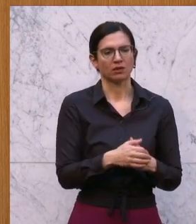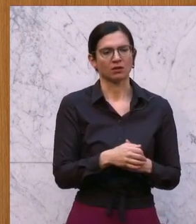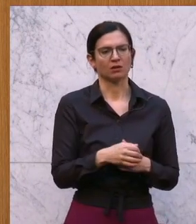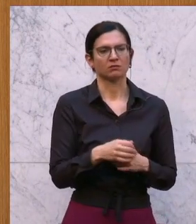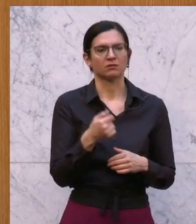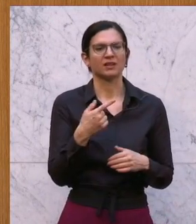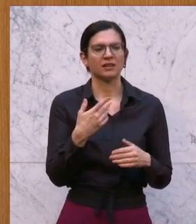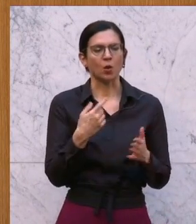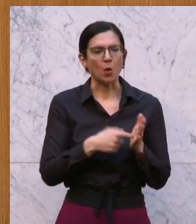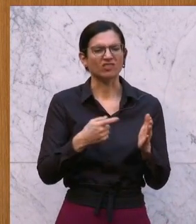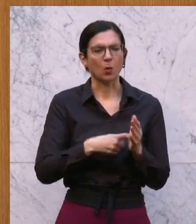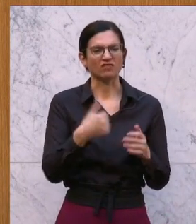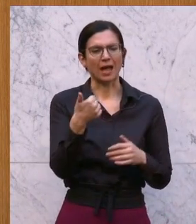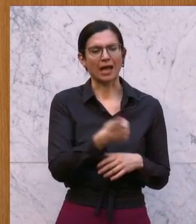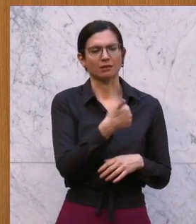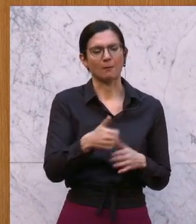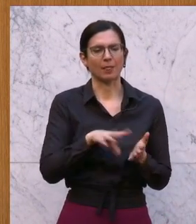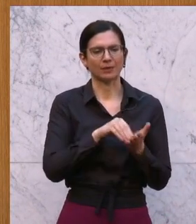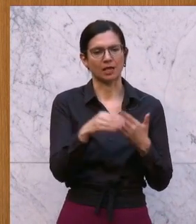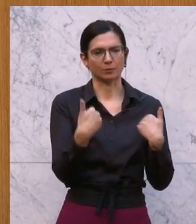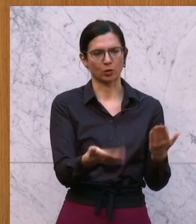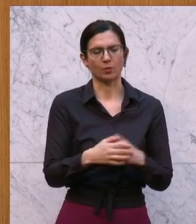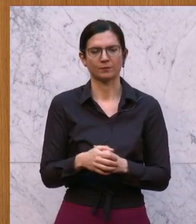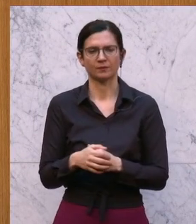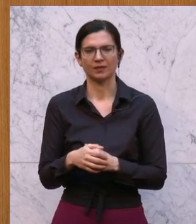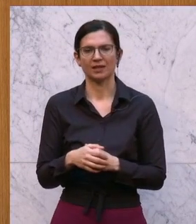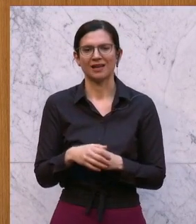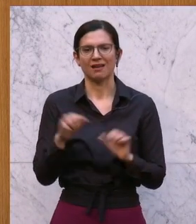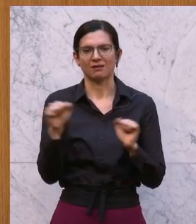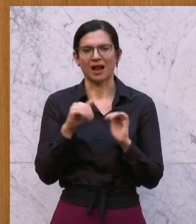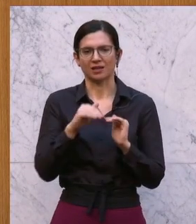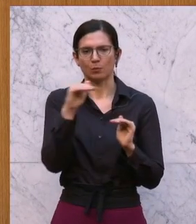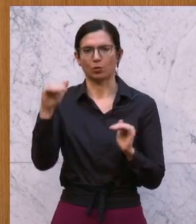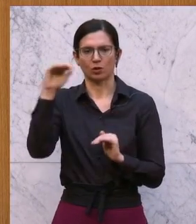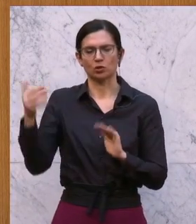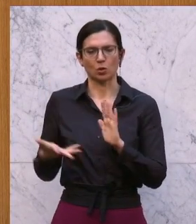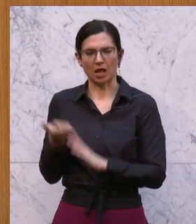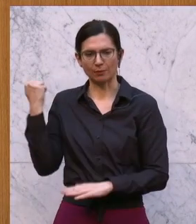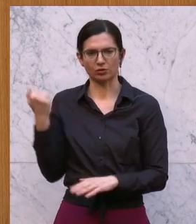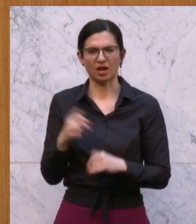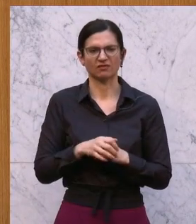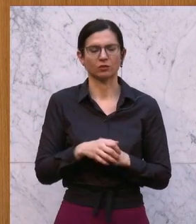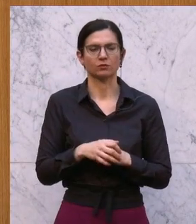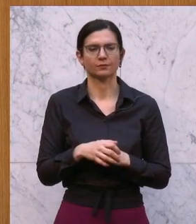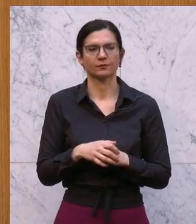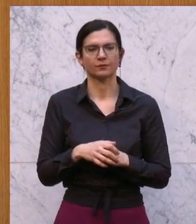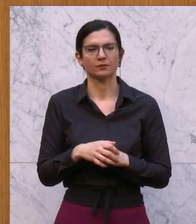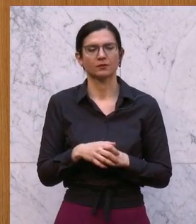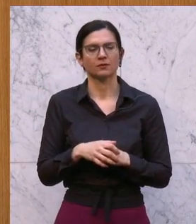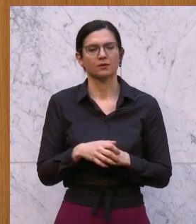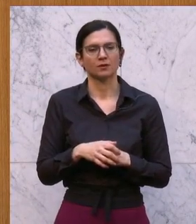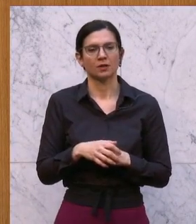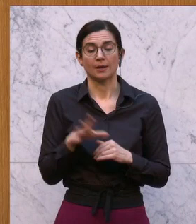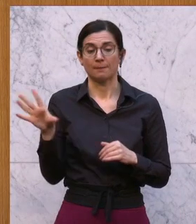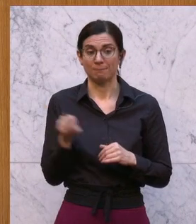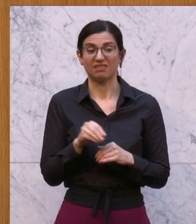Einmalenzahlungen unterstützt worden. historisch ist auch die Abschaffung der kalten Progression, die wir uns immer wieder vor Augen halten müssen, dass mit